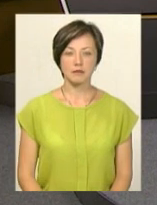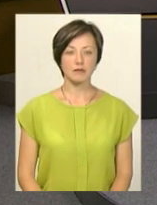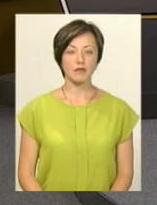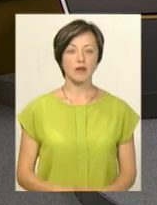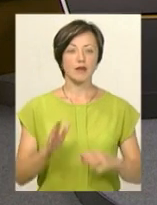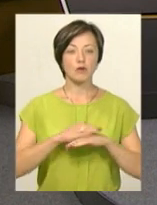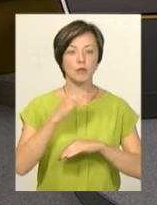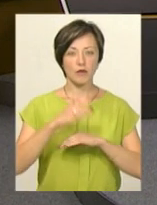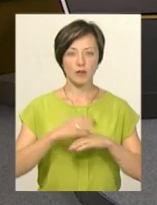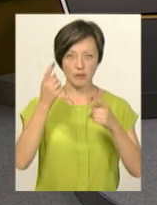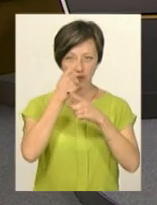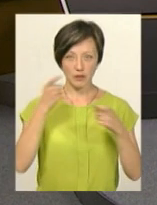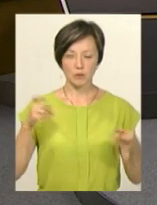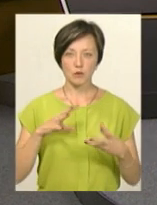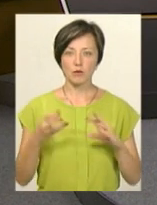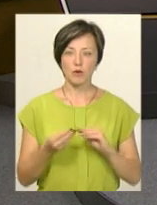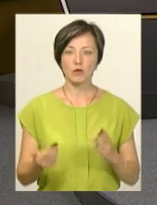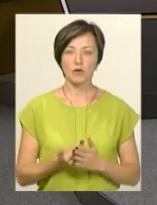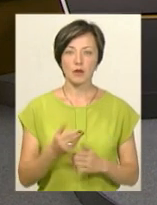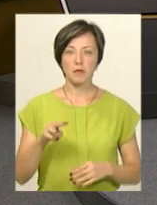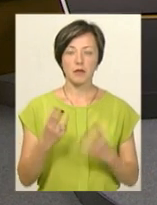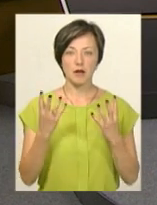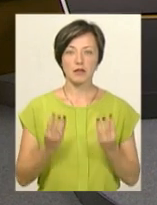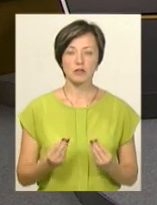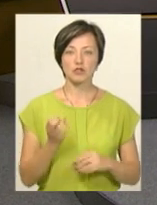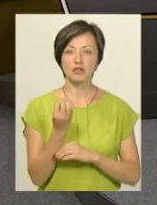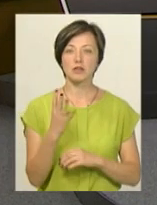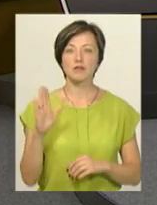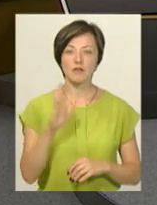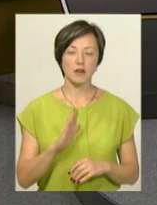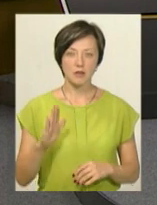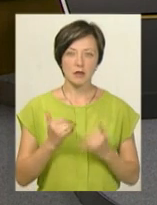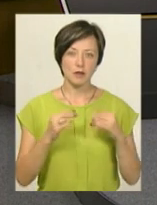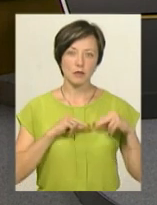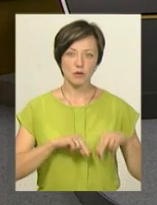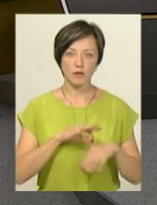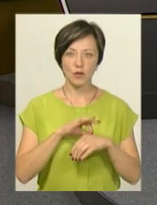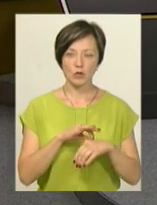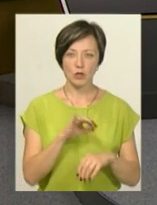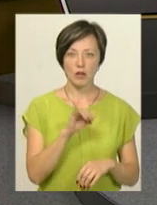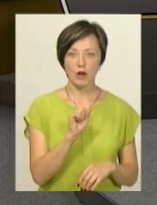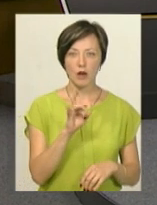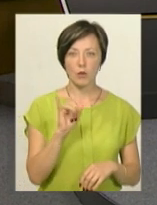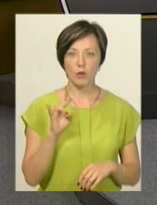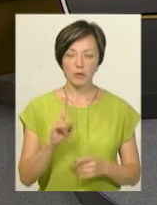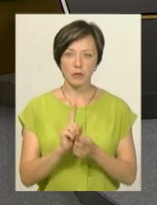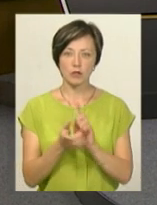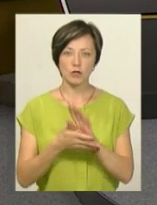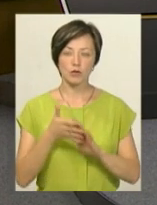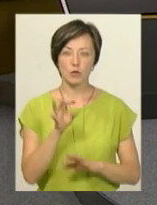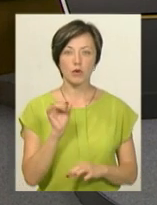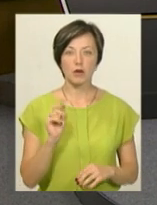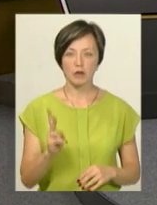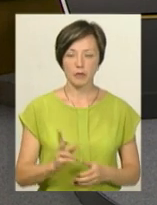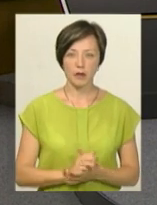Доброго вечора! В ефірі підсумковий випуск новин п'ятниці 14 вересня. У студії працюють ведуча Ірина Аріон та перекладач на